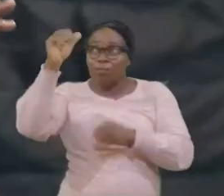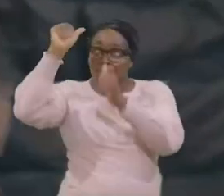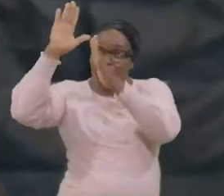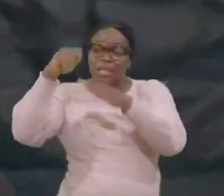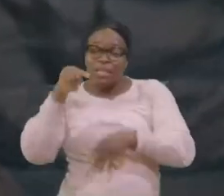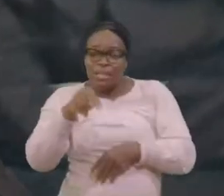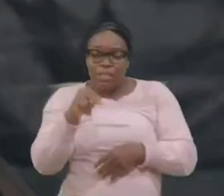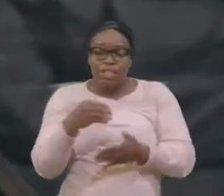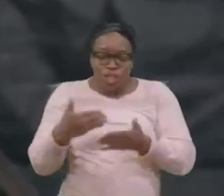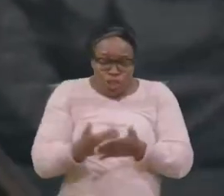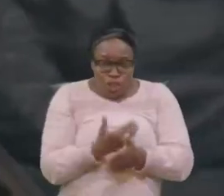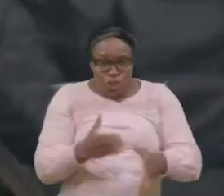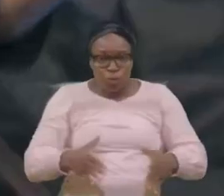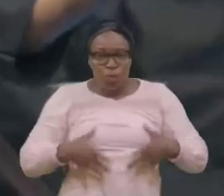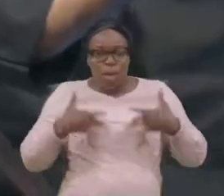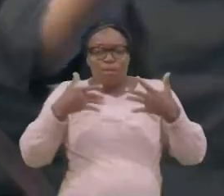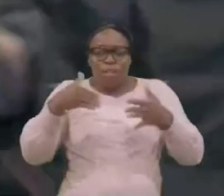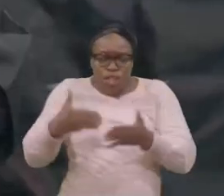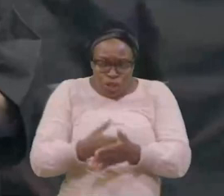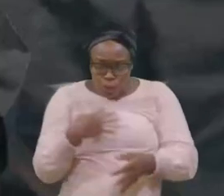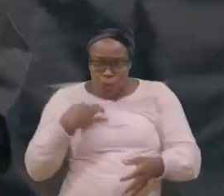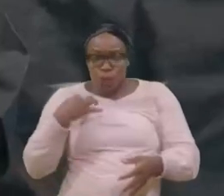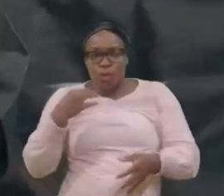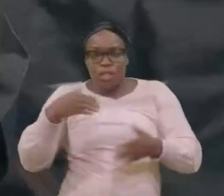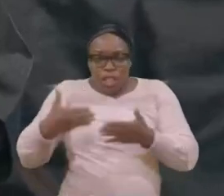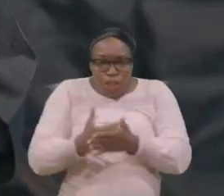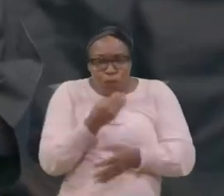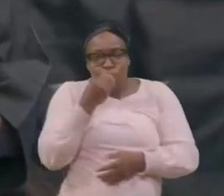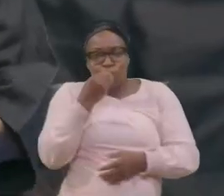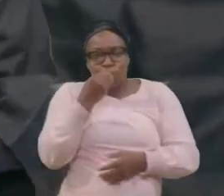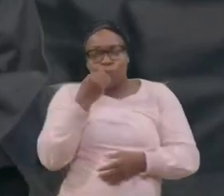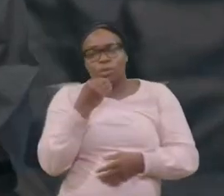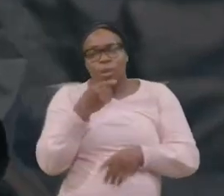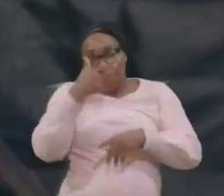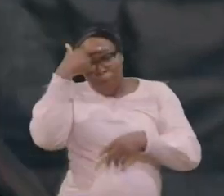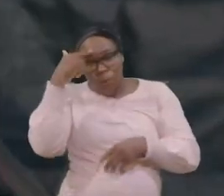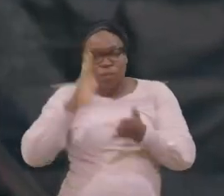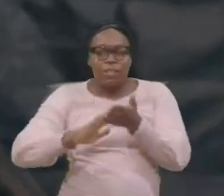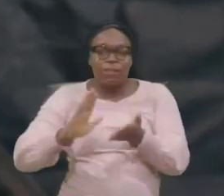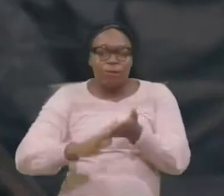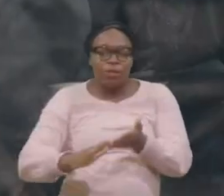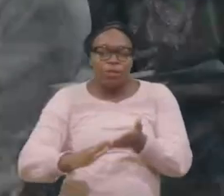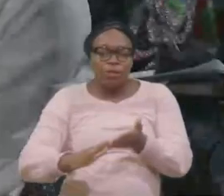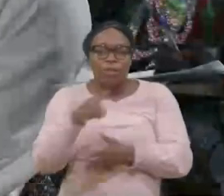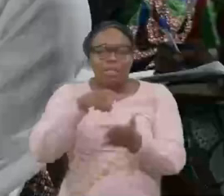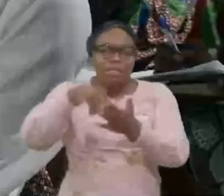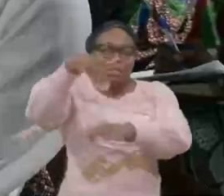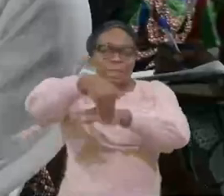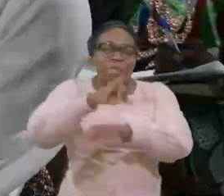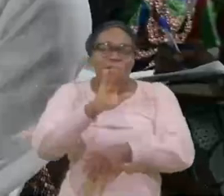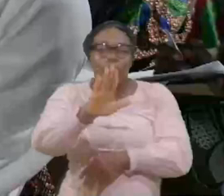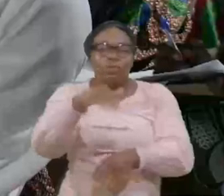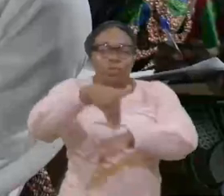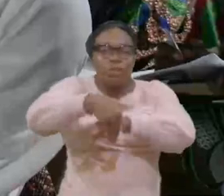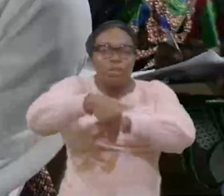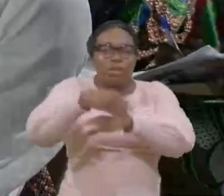habits, Nouveaux repas, Tout est nouveau, Il est pardonné, Ce soir, C'est ta soirée de pardon,